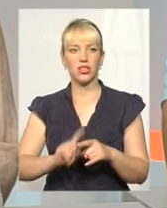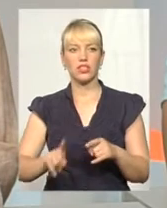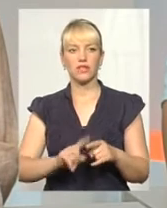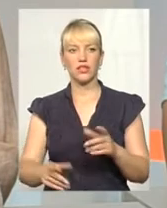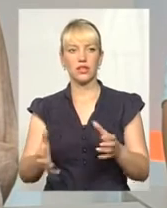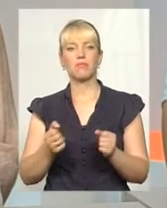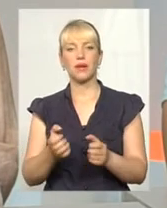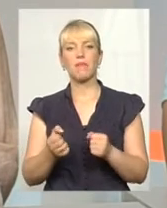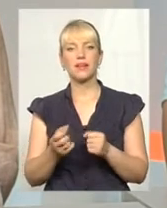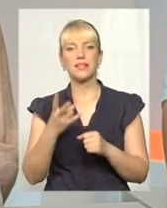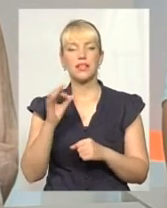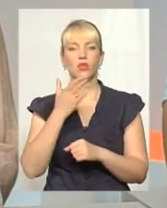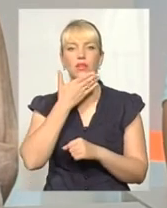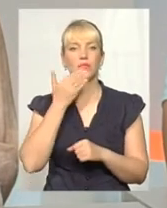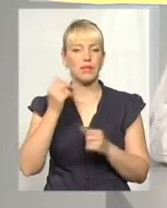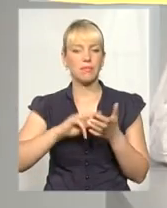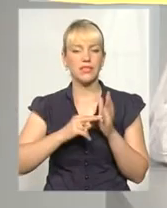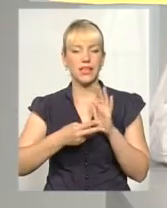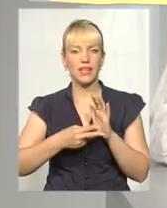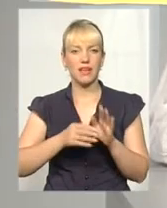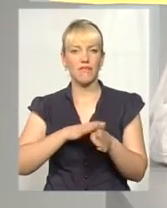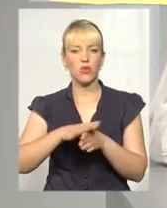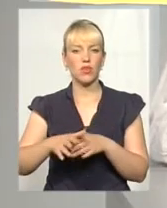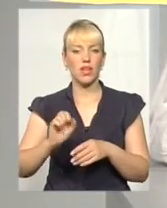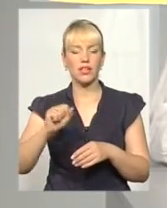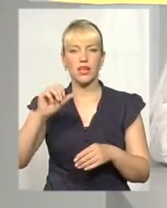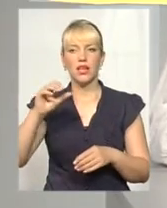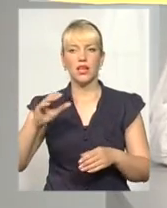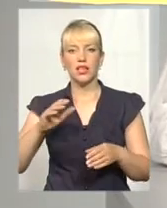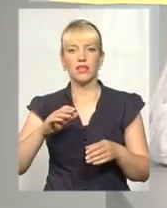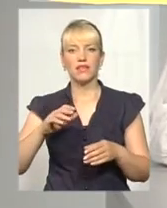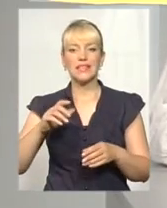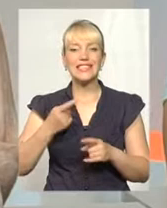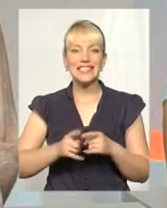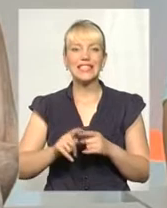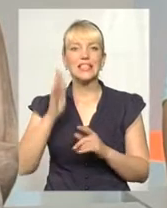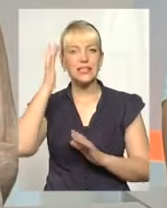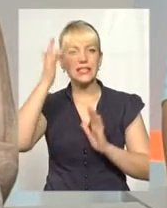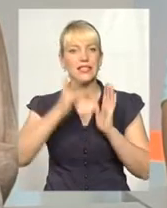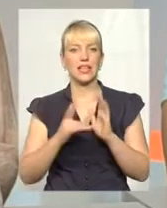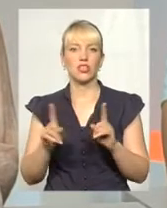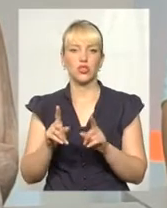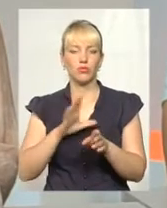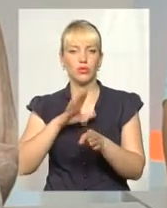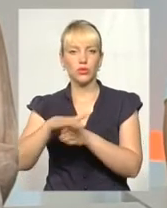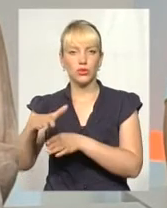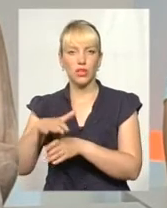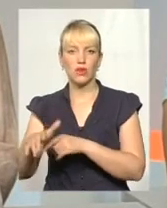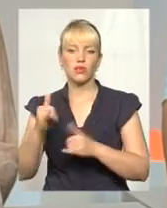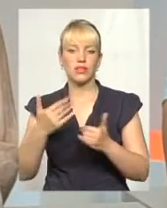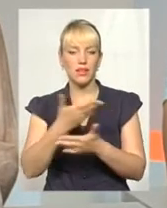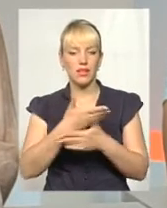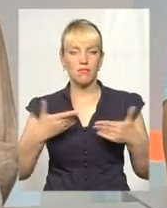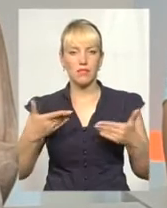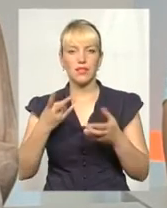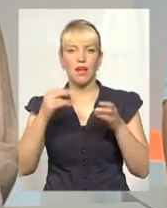приймаються, але не створюється стратегія виконання і досягнення тих цілей і тої мети, які ставить держава. І ми на місцях